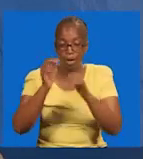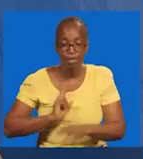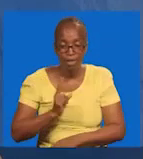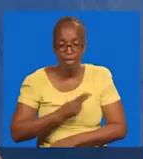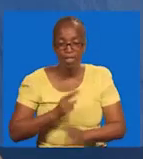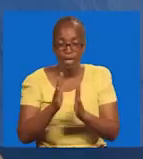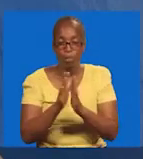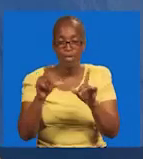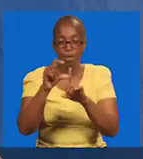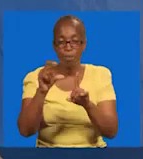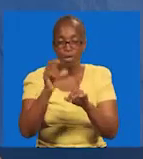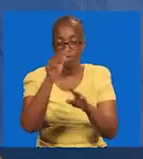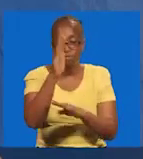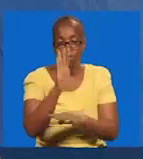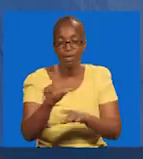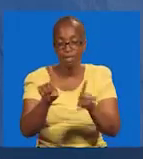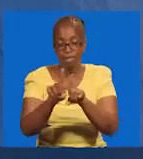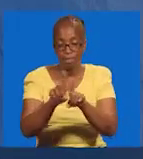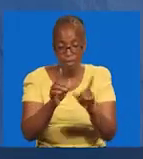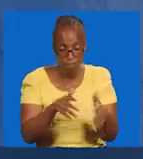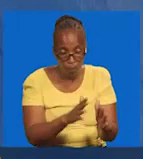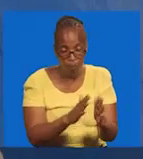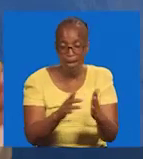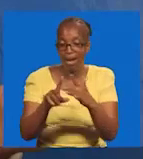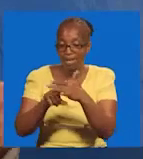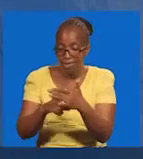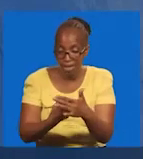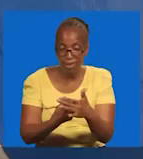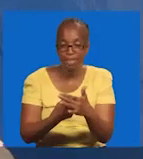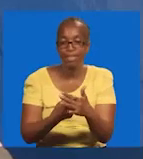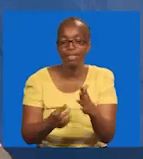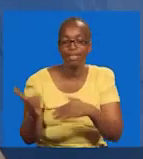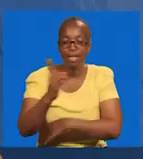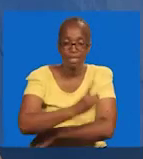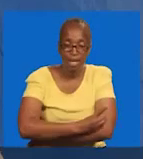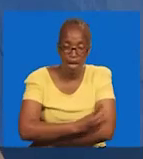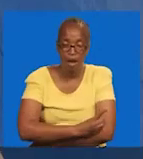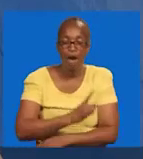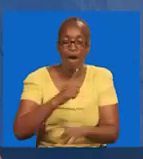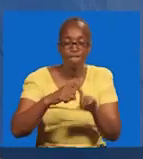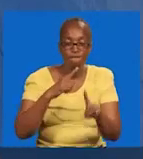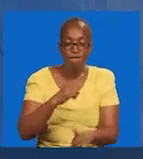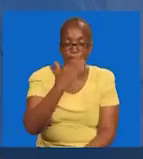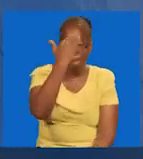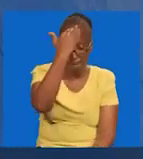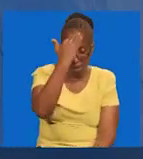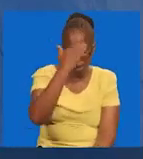na kutubariki, na nena la mwenyezi mungu, kama vili ambayo, aliweza na kuanza yosiku ya njuma atatu.